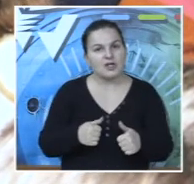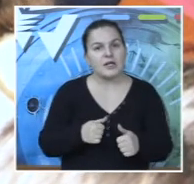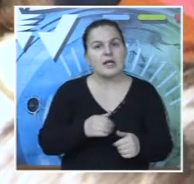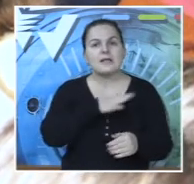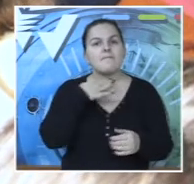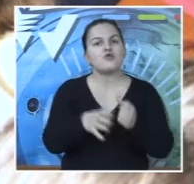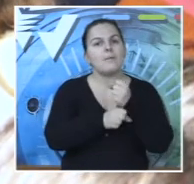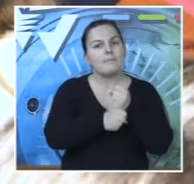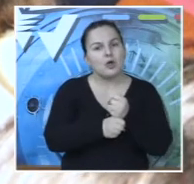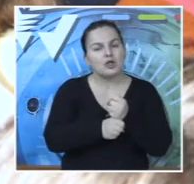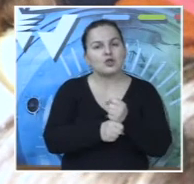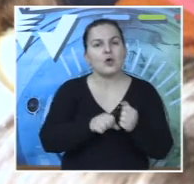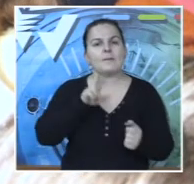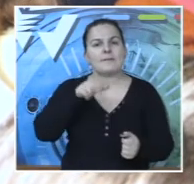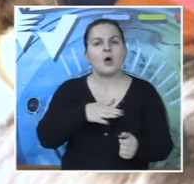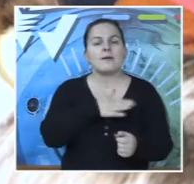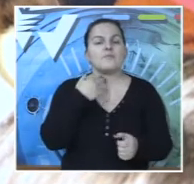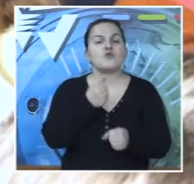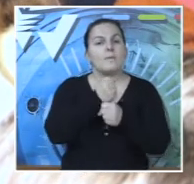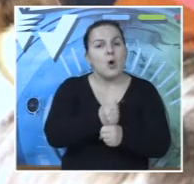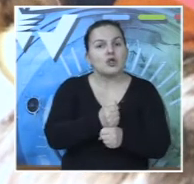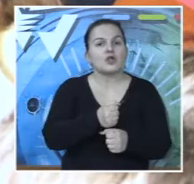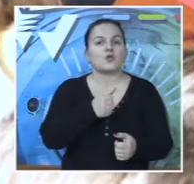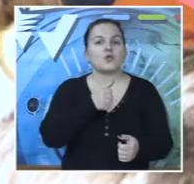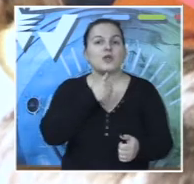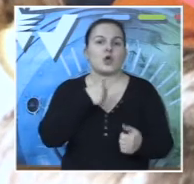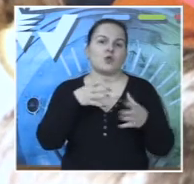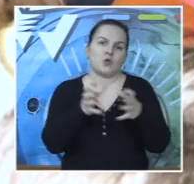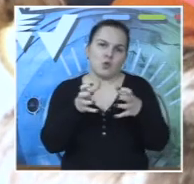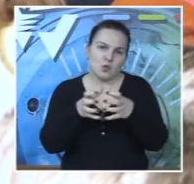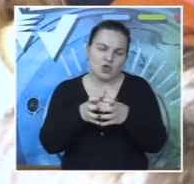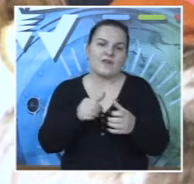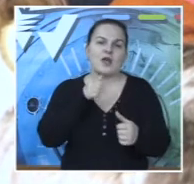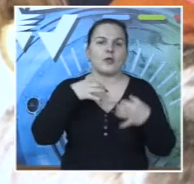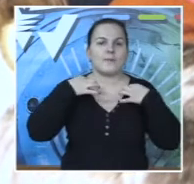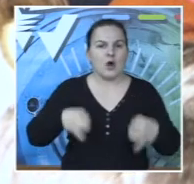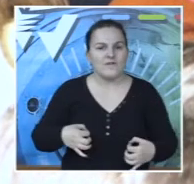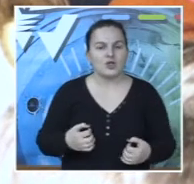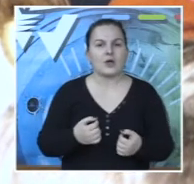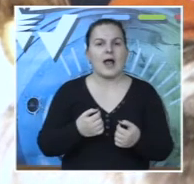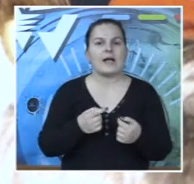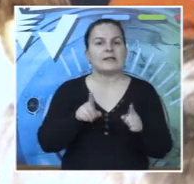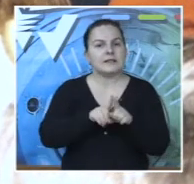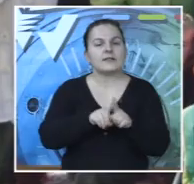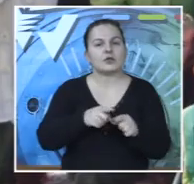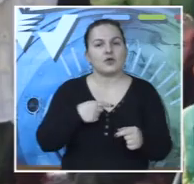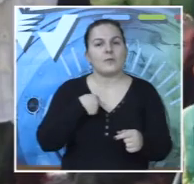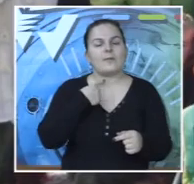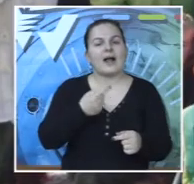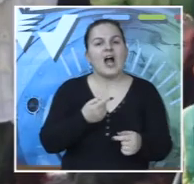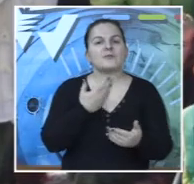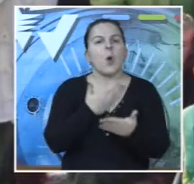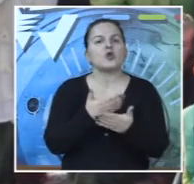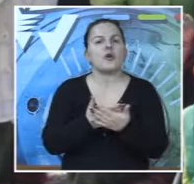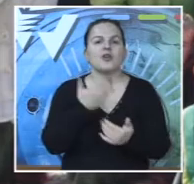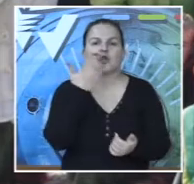Prihvaćen sam sa punom podrškom, dakle imao sam punu podršku i od društva i od profesora. Također